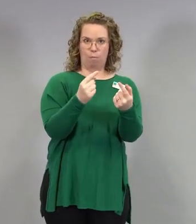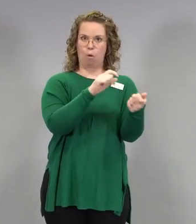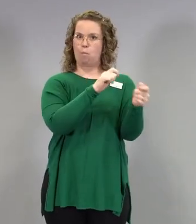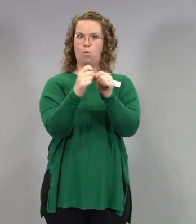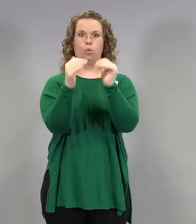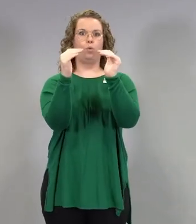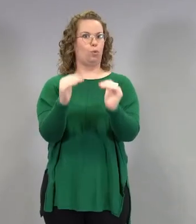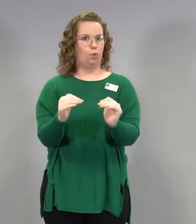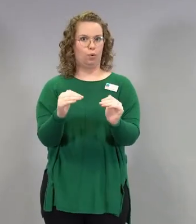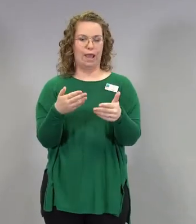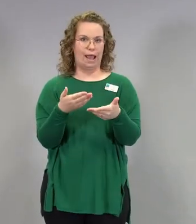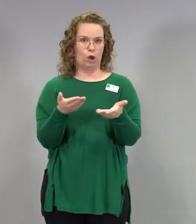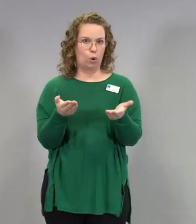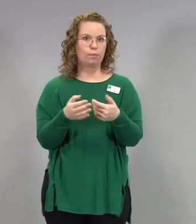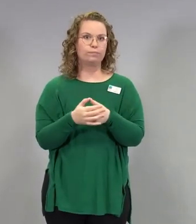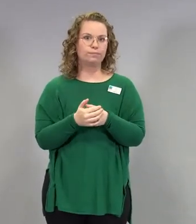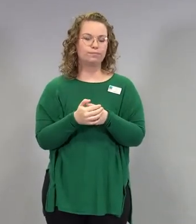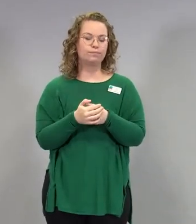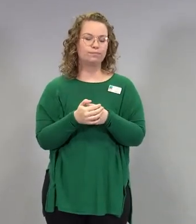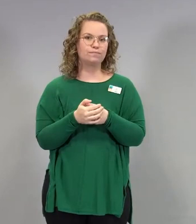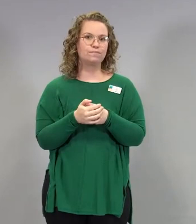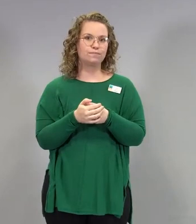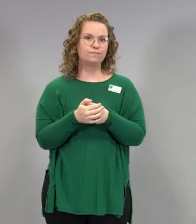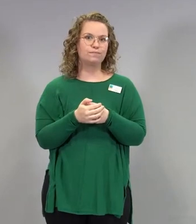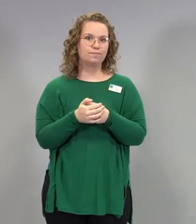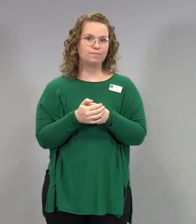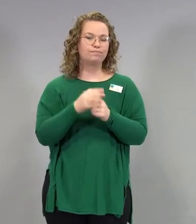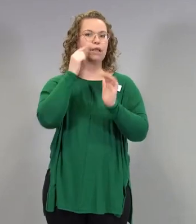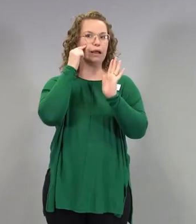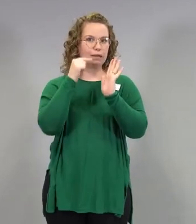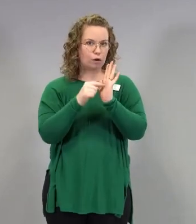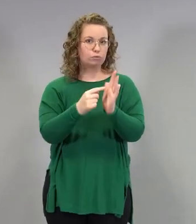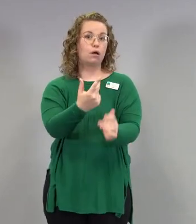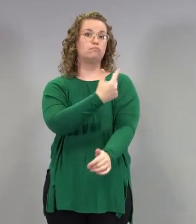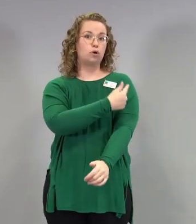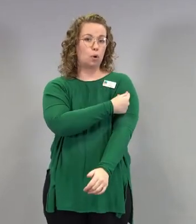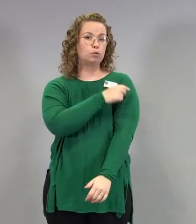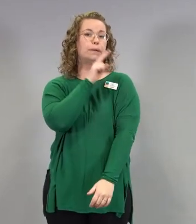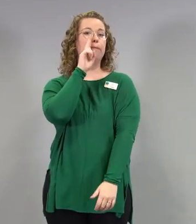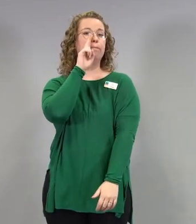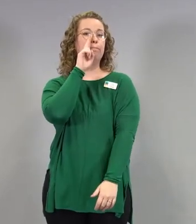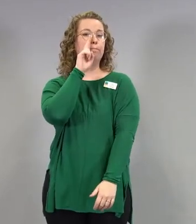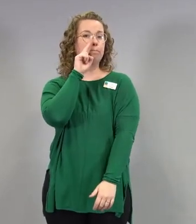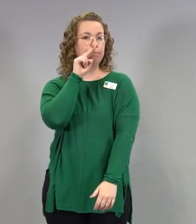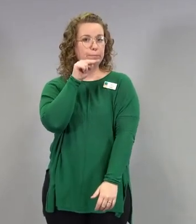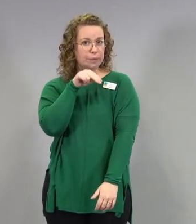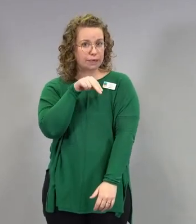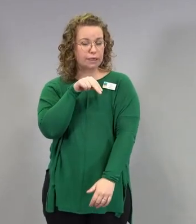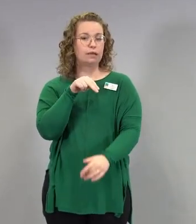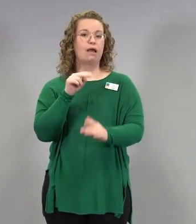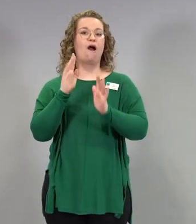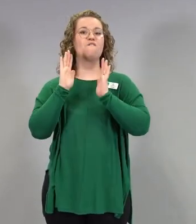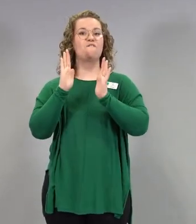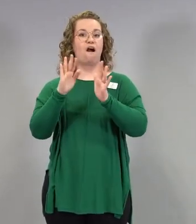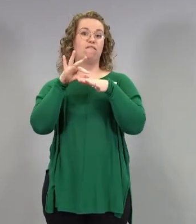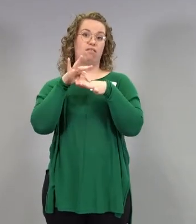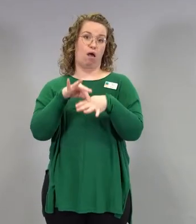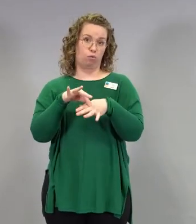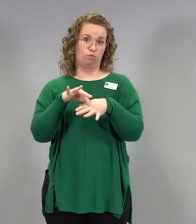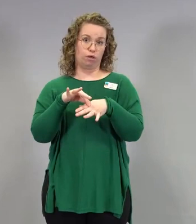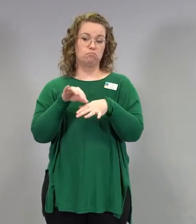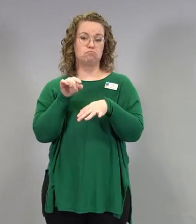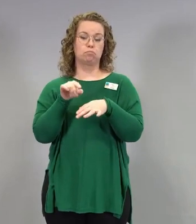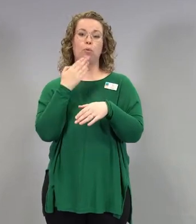Tästä voitiin vetää se johtopäätös, että nämä rokotteet todennäköisesti suojaavat lähes yhtä hyvin vakavalta taudilta.